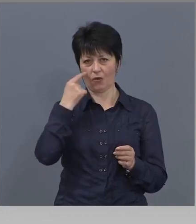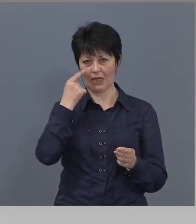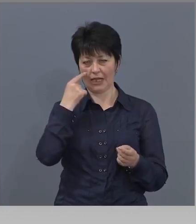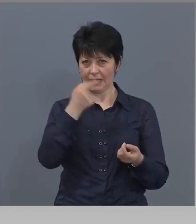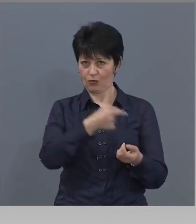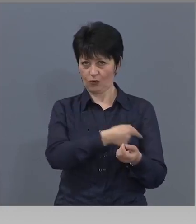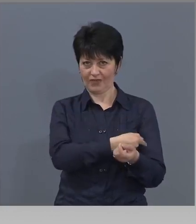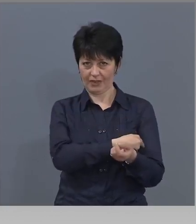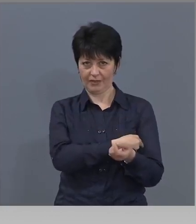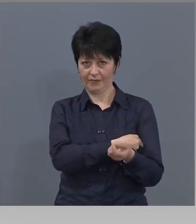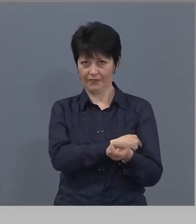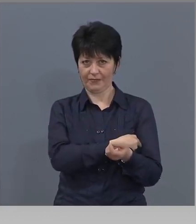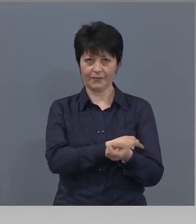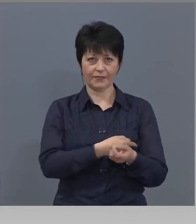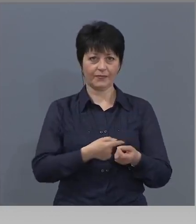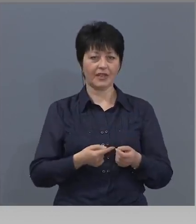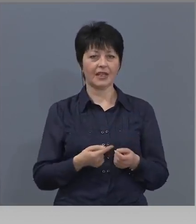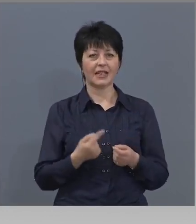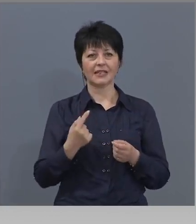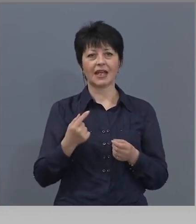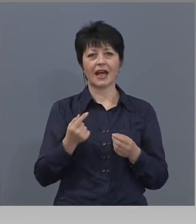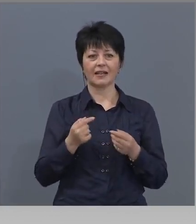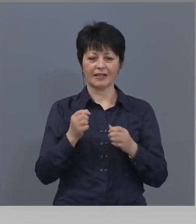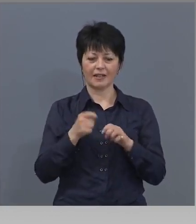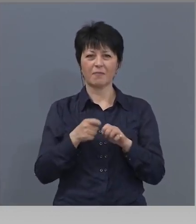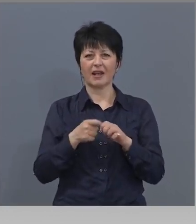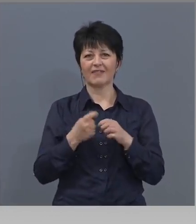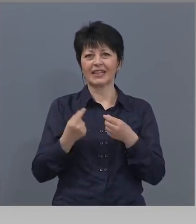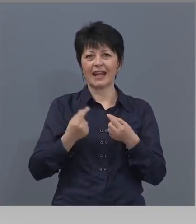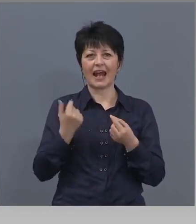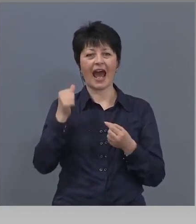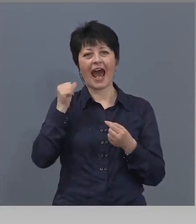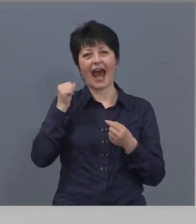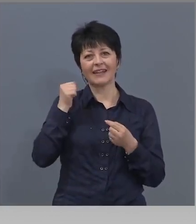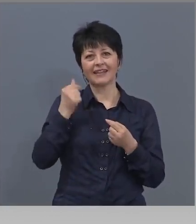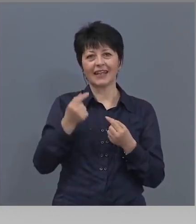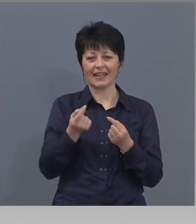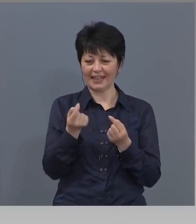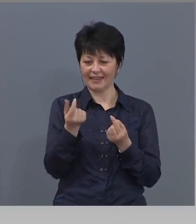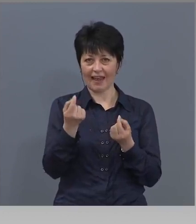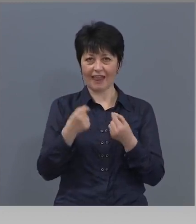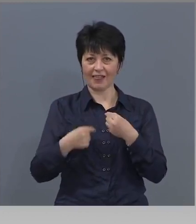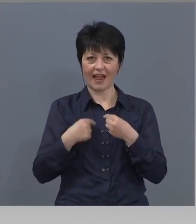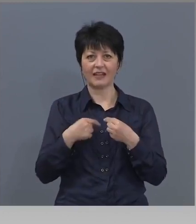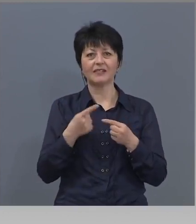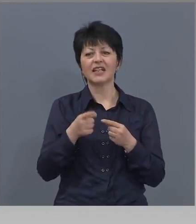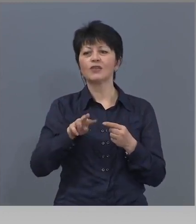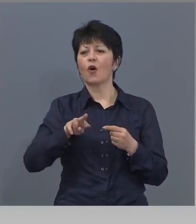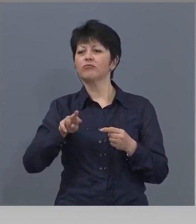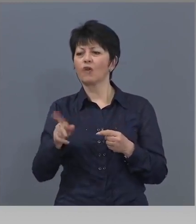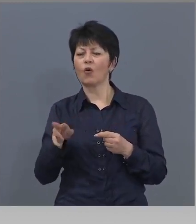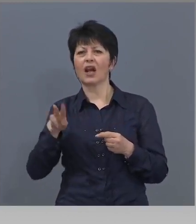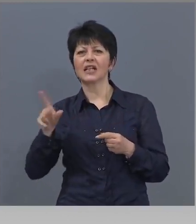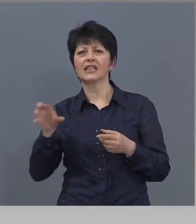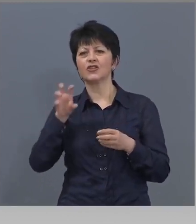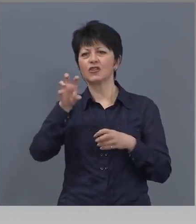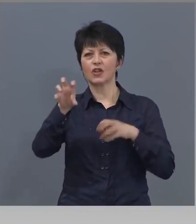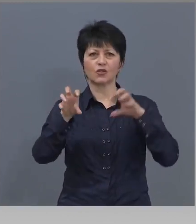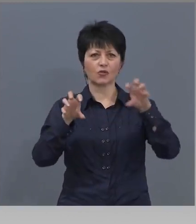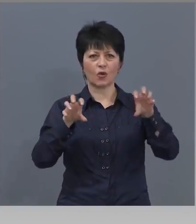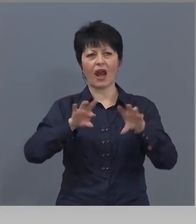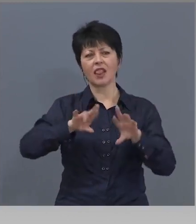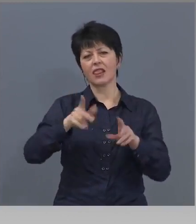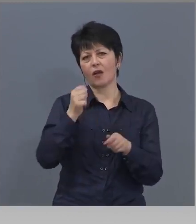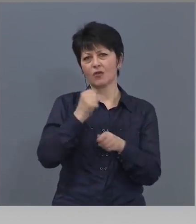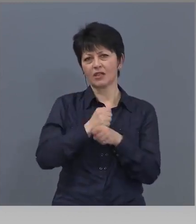антитела, интересното е, че те са от различни структури. Някои от тях са работили на